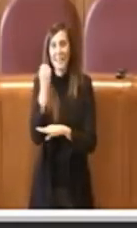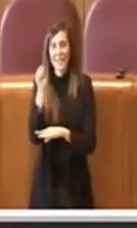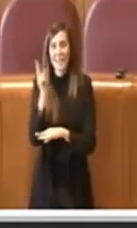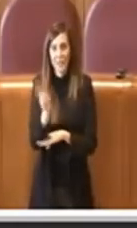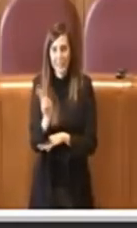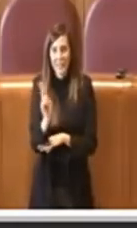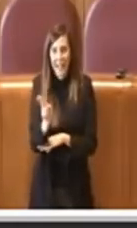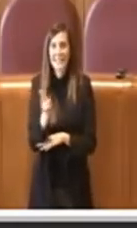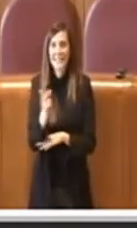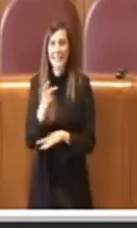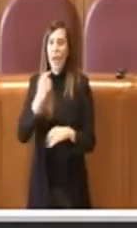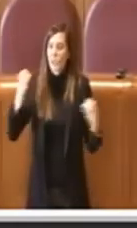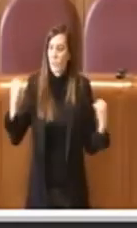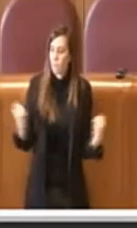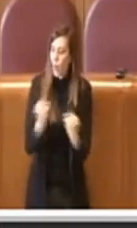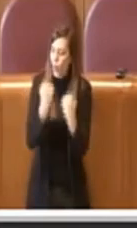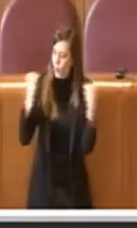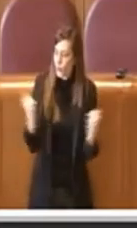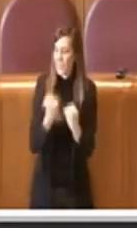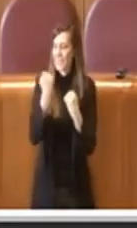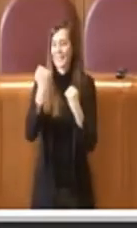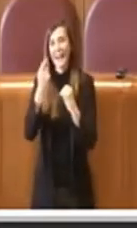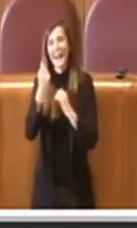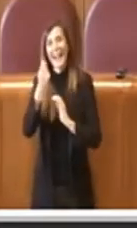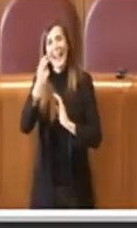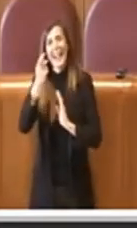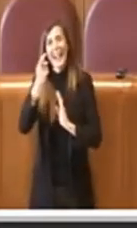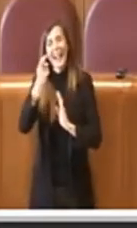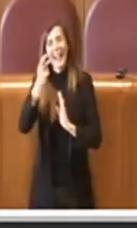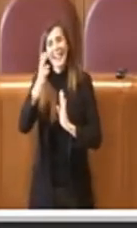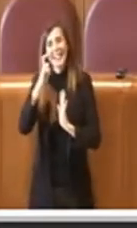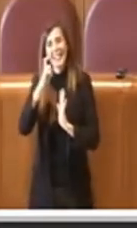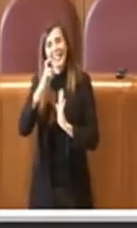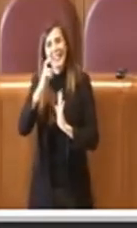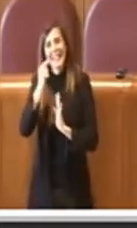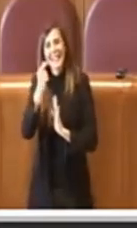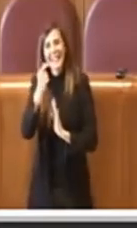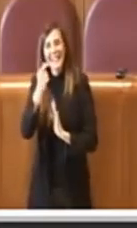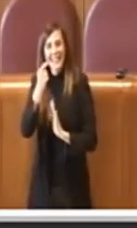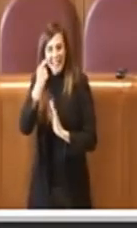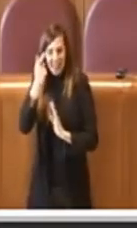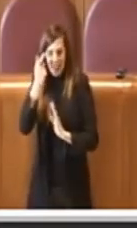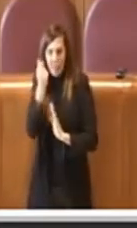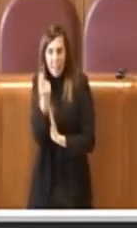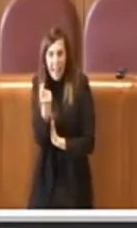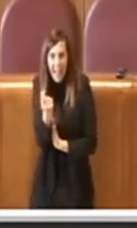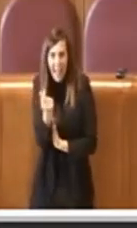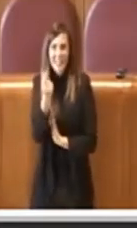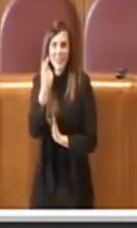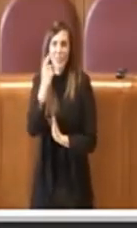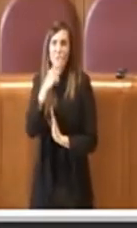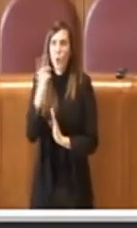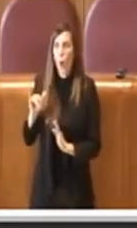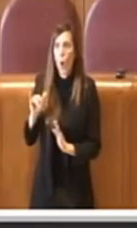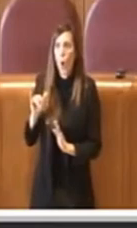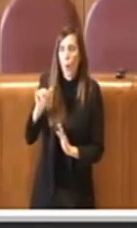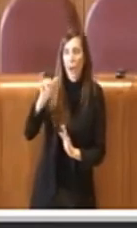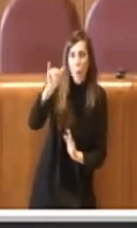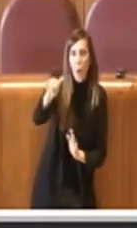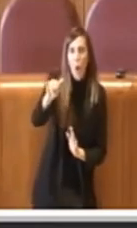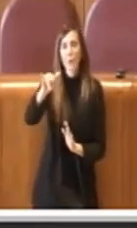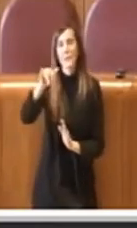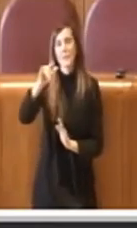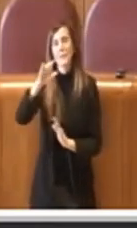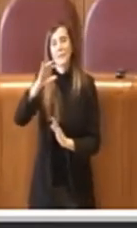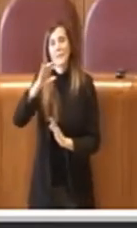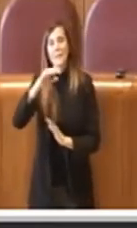sponsorizzare delle tariffe, soprattutto quelle fisse che ben sappiamo, insomma per porti e aeroporti, attraverso